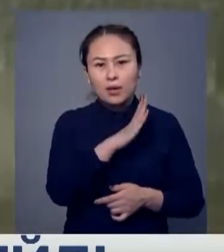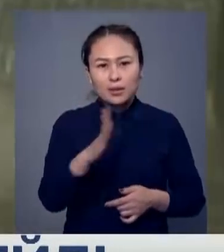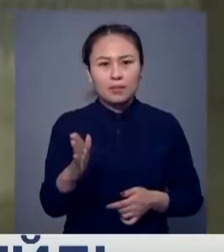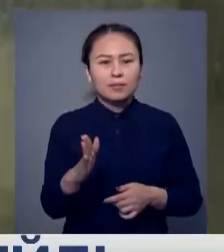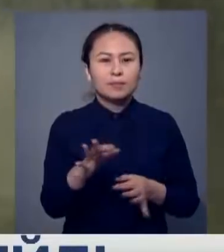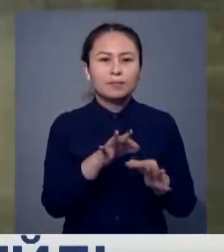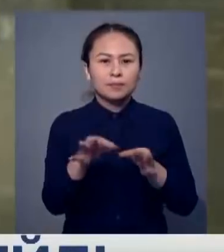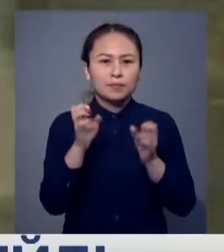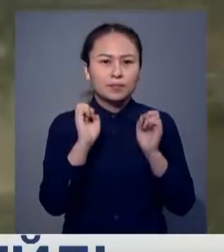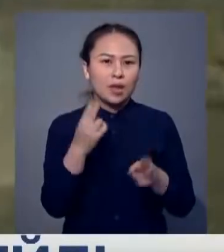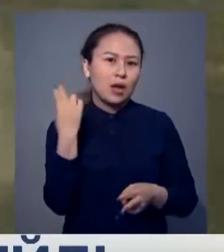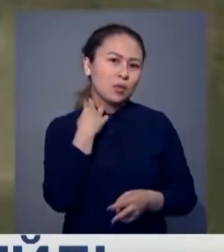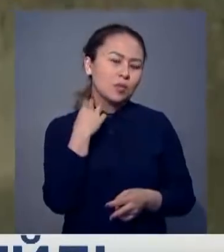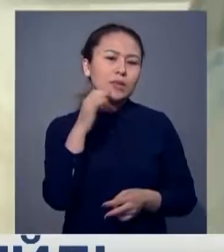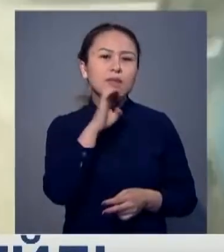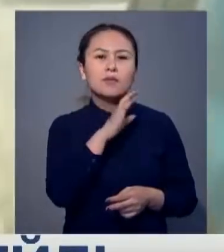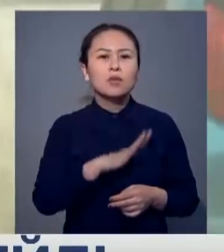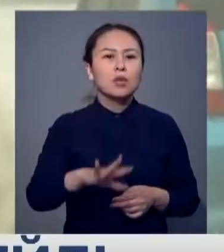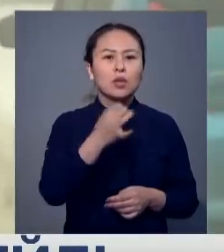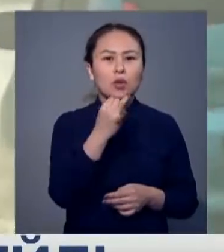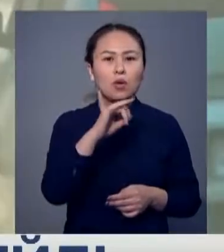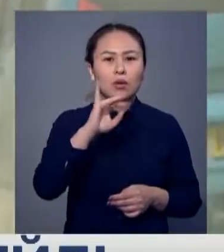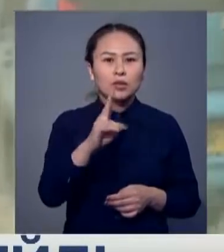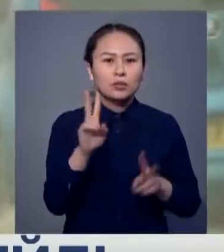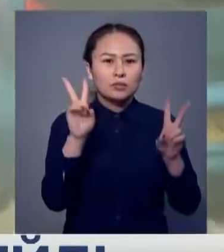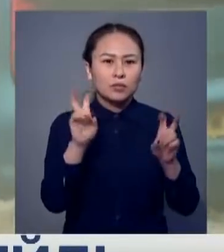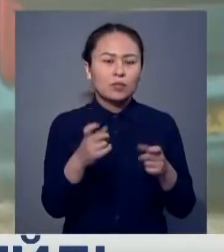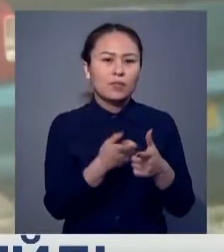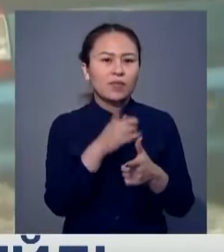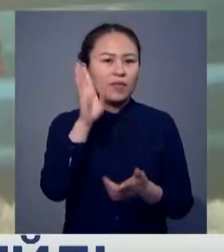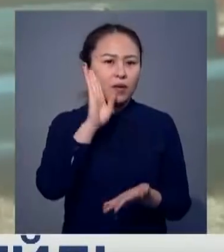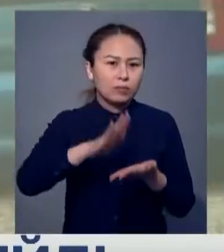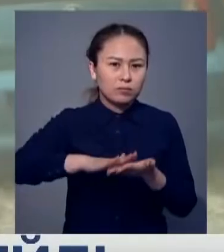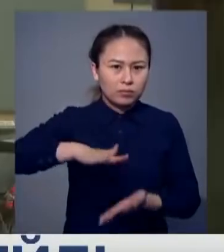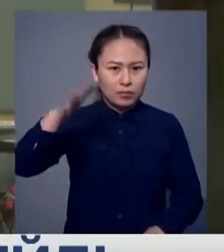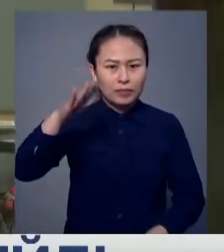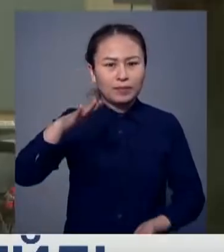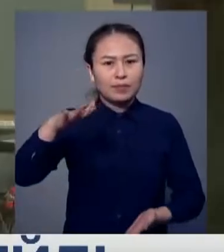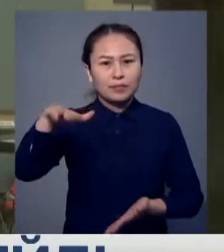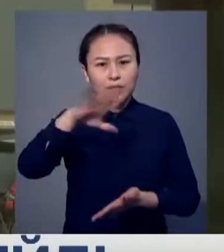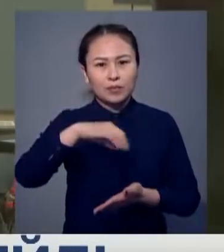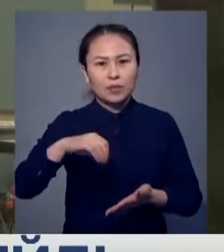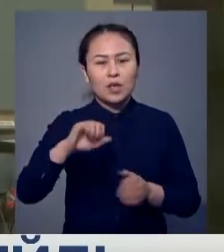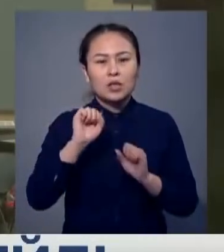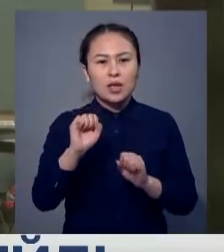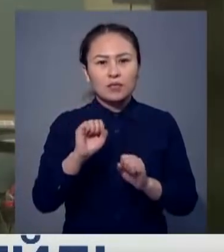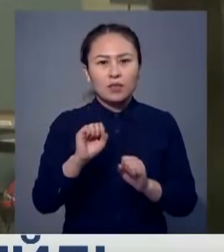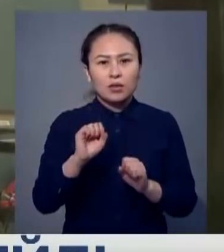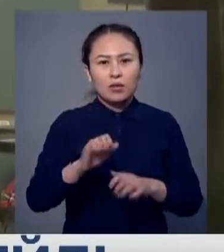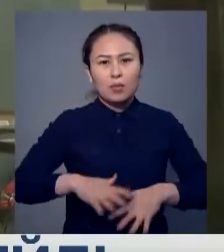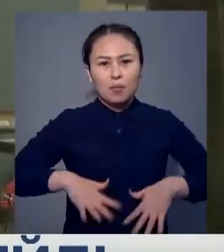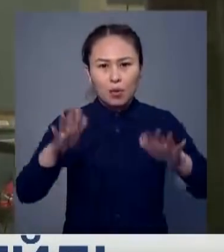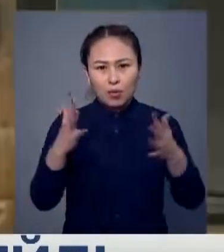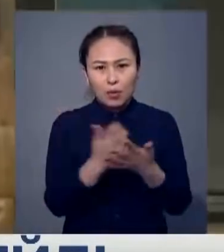елмекенге қатер түнген Англияның солтүсігіндегі Йоркширде су денгейе қорғаныш бүгіттерінен асып кетті. Сағатына